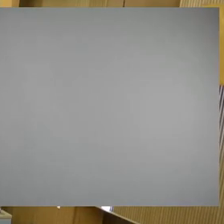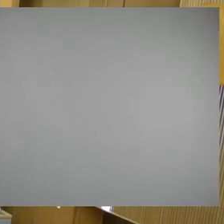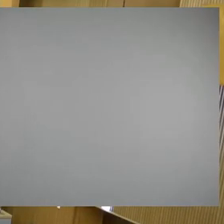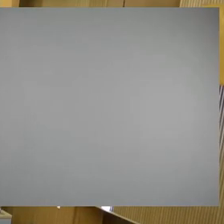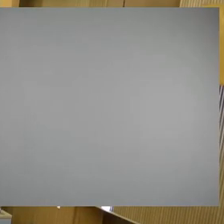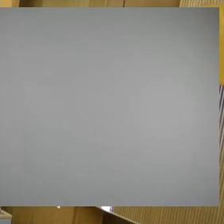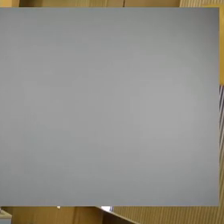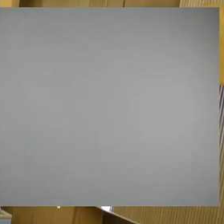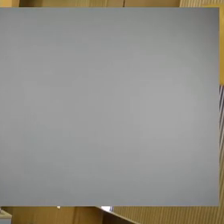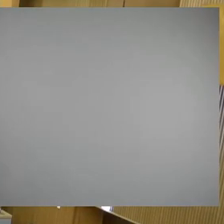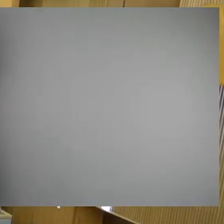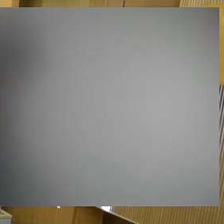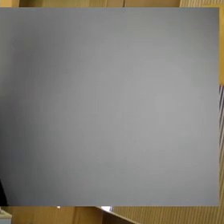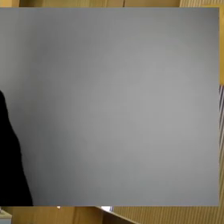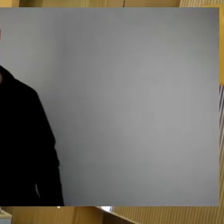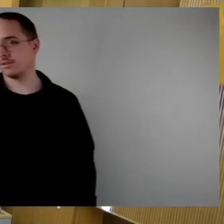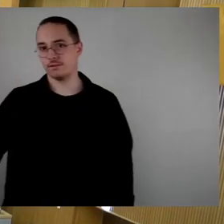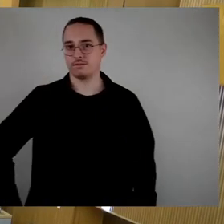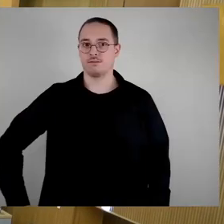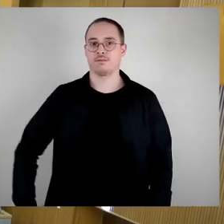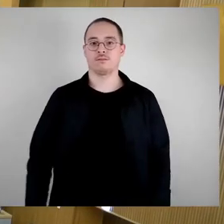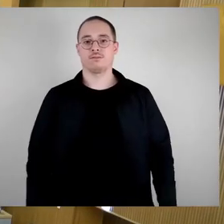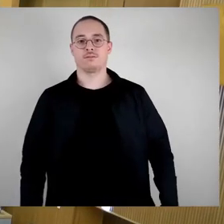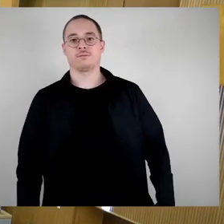SPD-Fraktion das Wort gewünscht. Frau Hollerwenko, bitte schön.